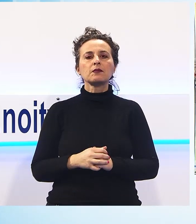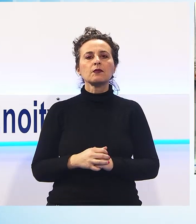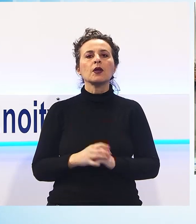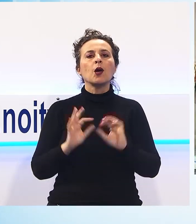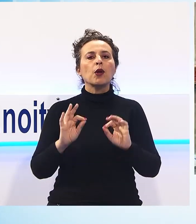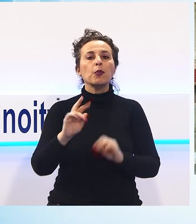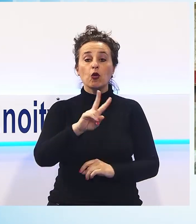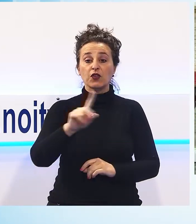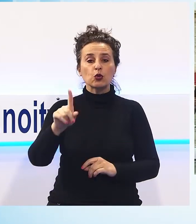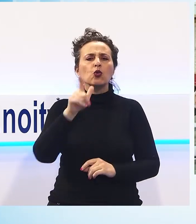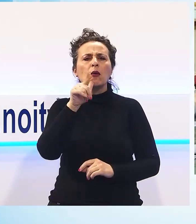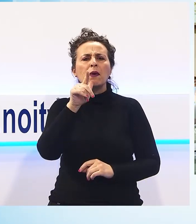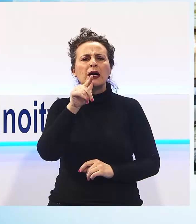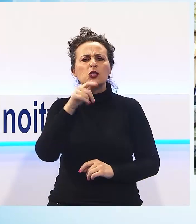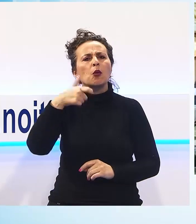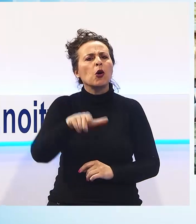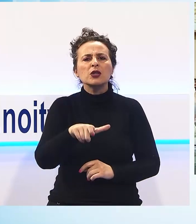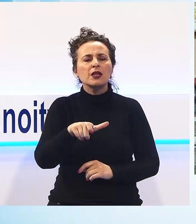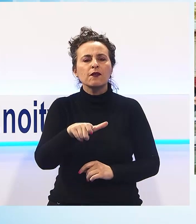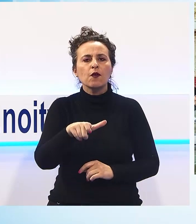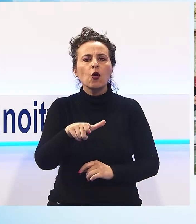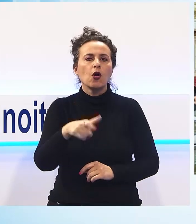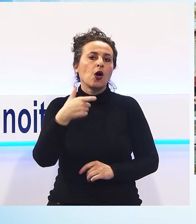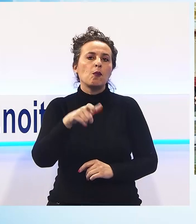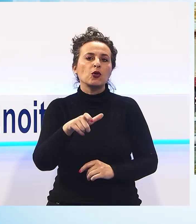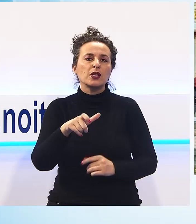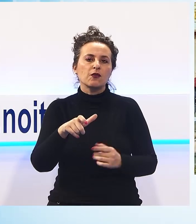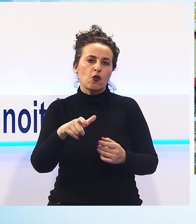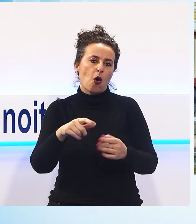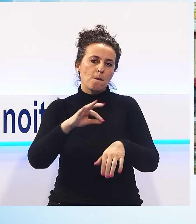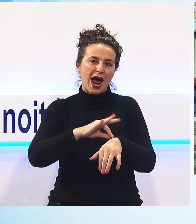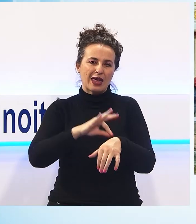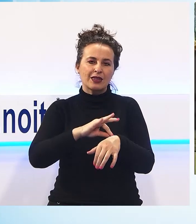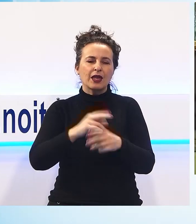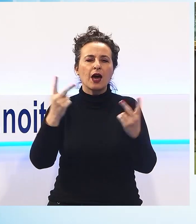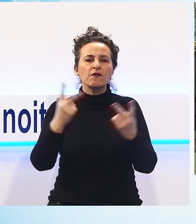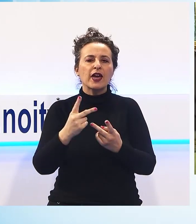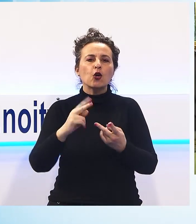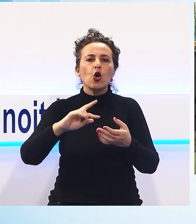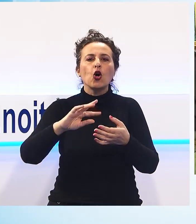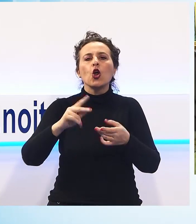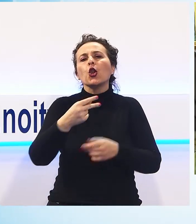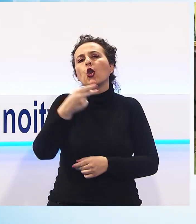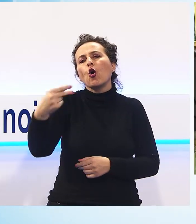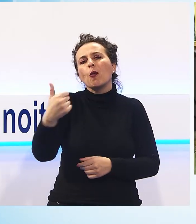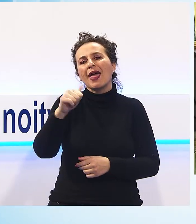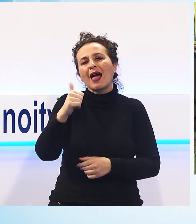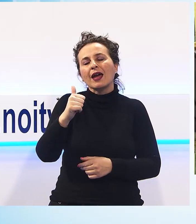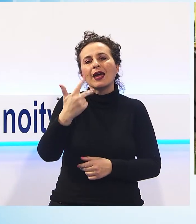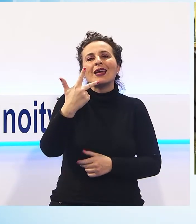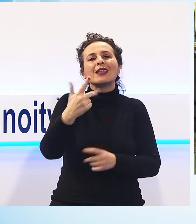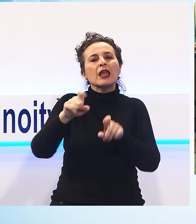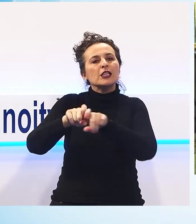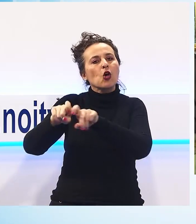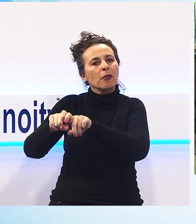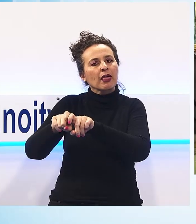marzo, coincide con la giornata mondiale sulla sindrome di Down. La scelta della data non è casuale, la sindrome infatti è detta anche Trisomia